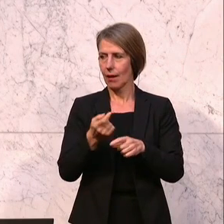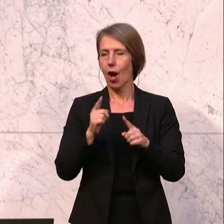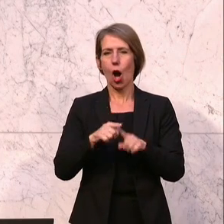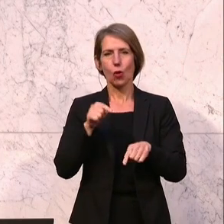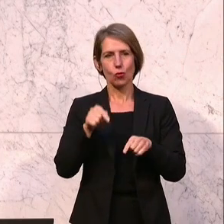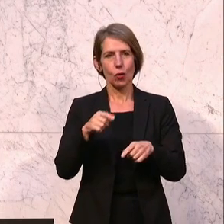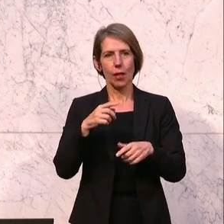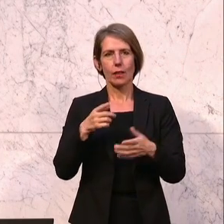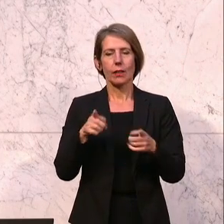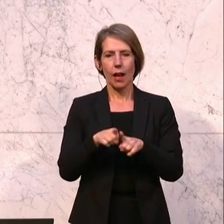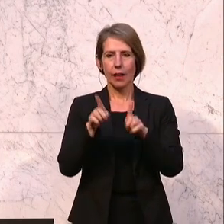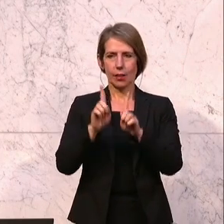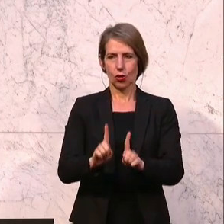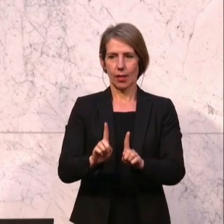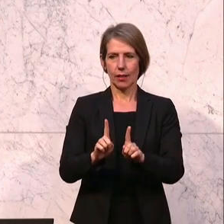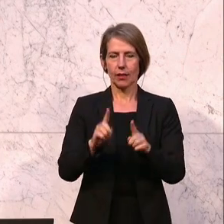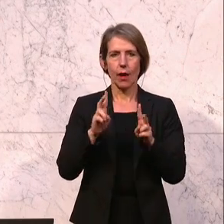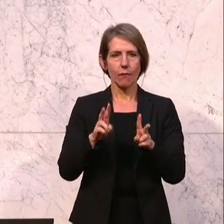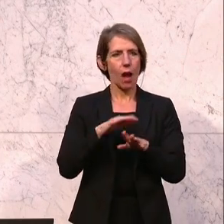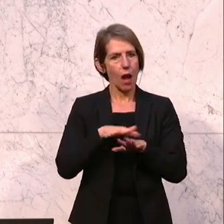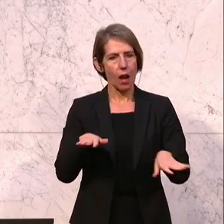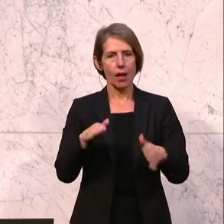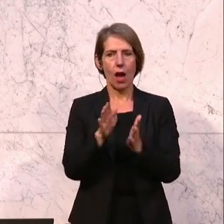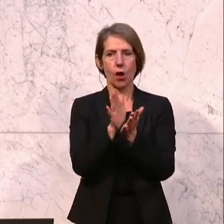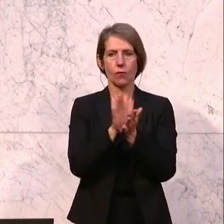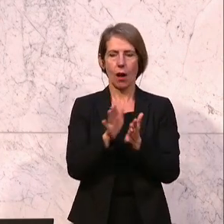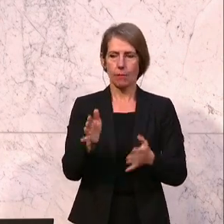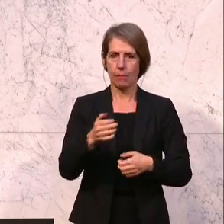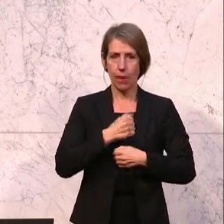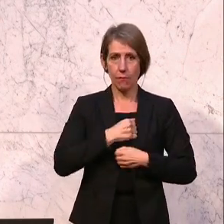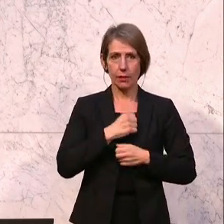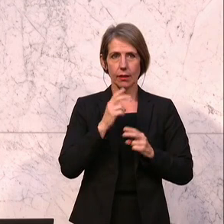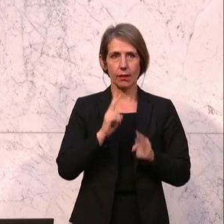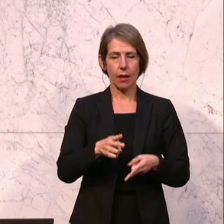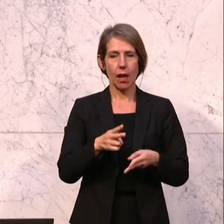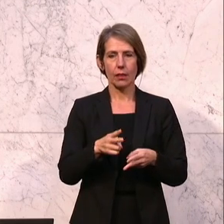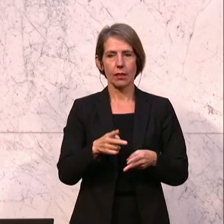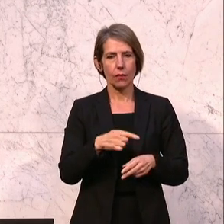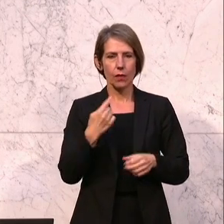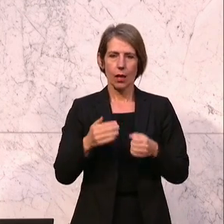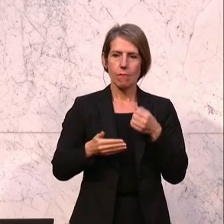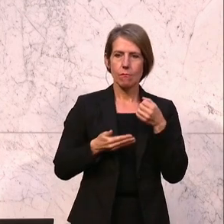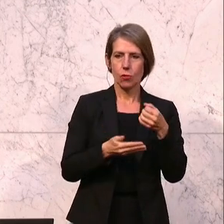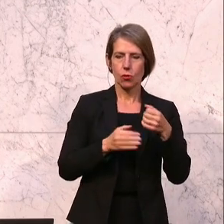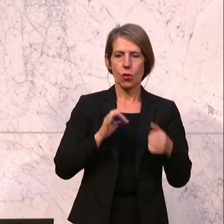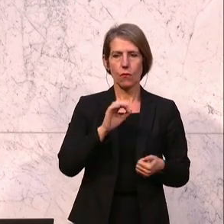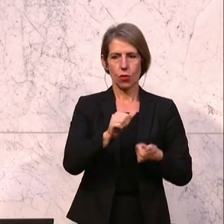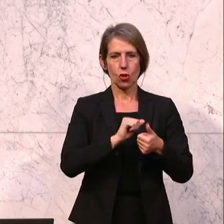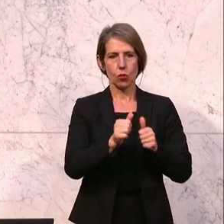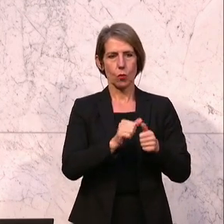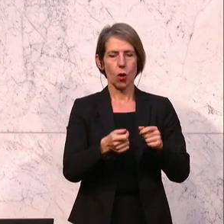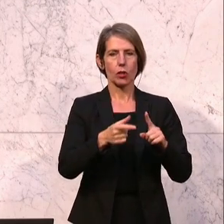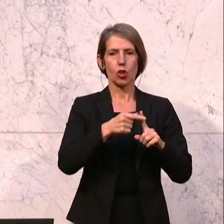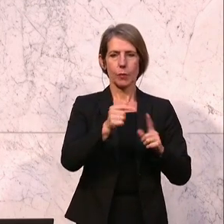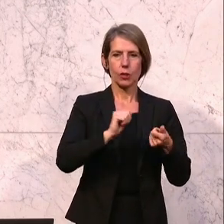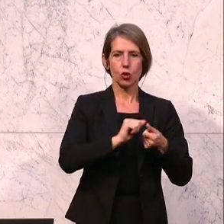Um all diese Aufgaben zu bewältigen, stellen wir wieder genug Budget für den Spitzensport und